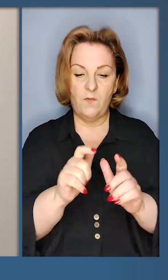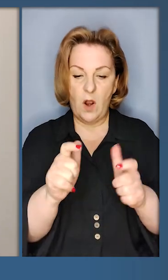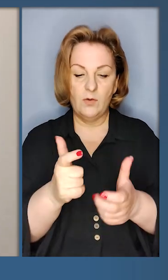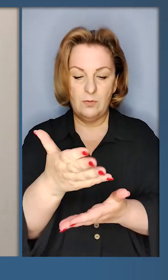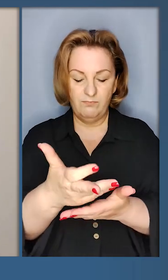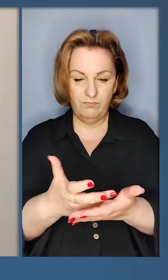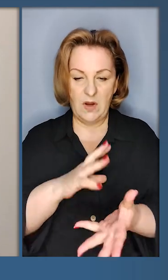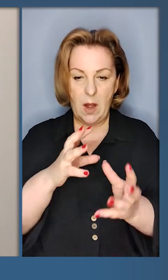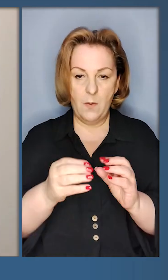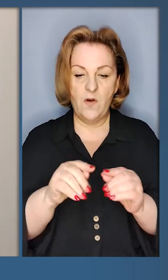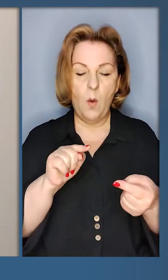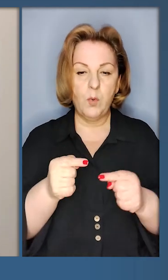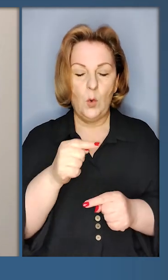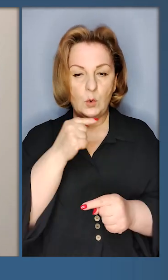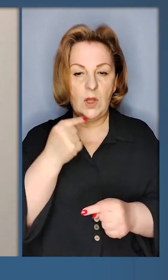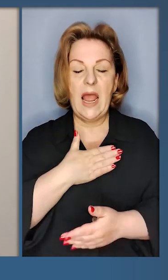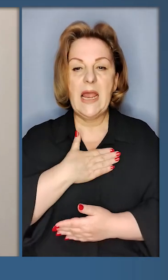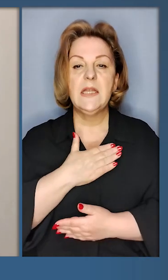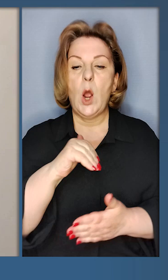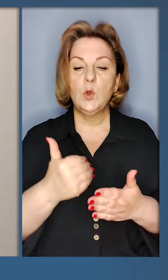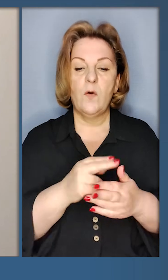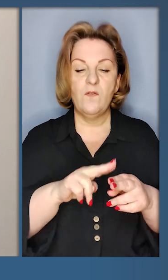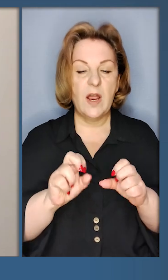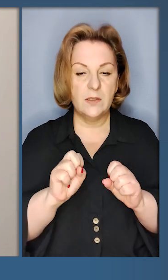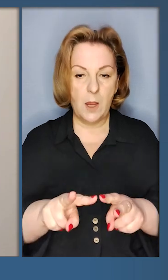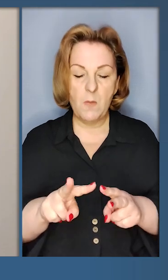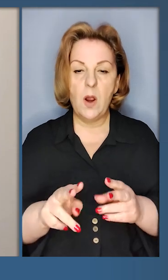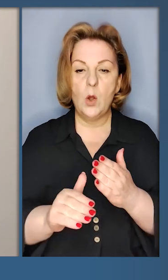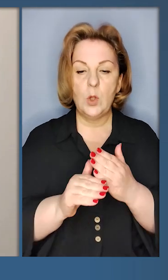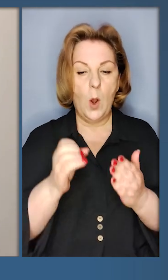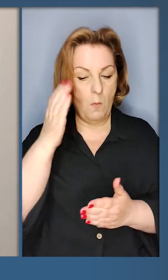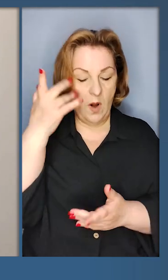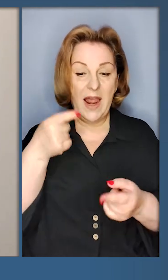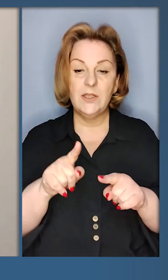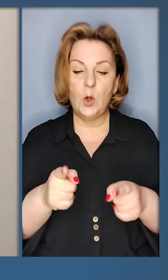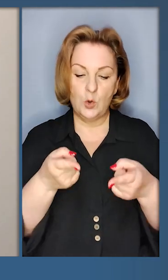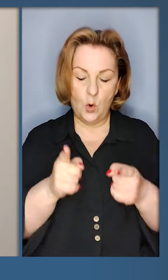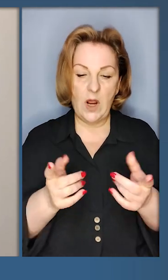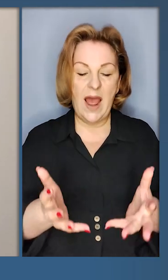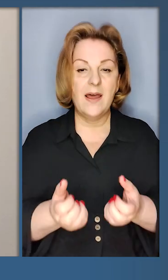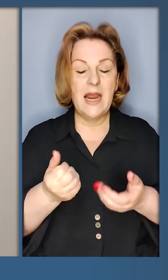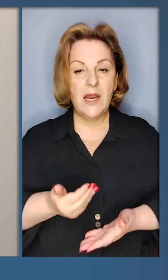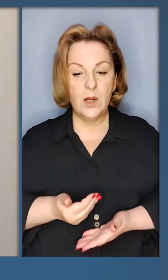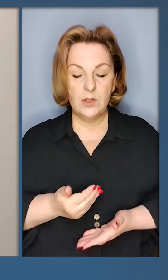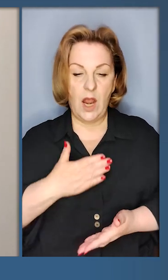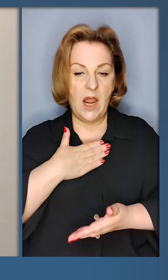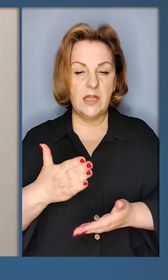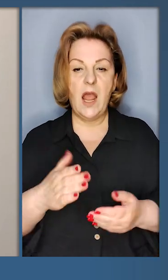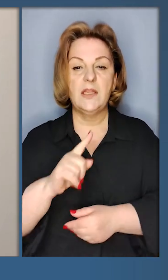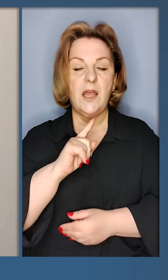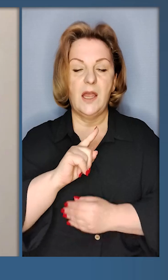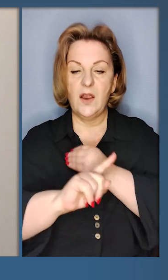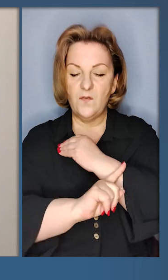новий санкційний пакет проти Росії. Дякую і за нову безпекову допомогу від Японії. Це теж, що реально рятує життя.